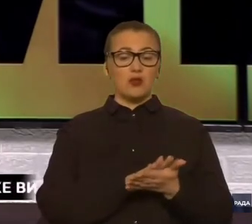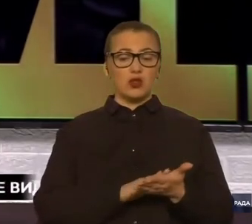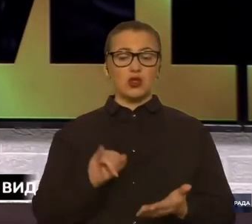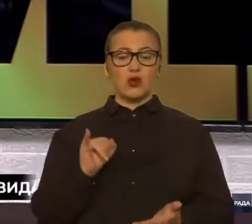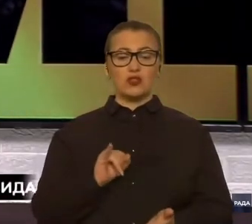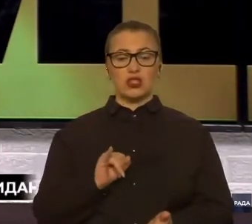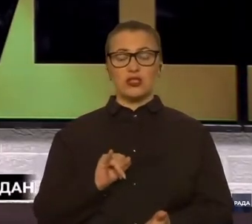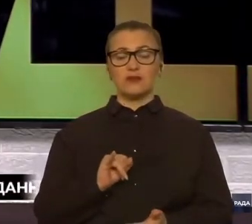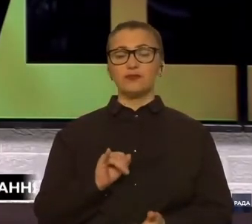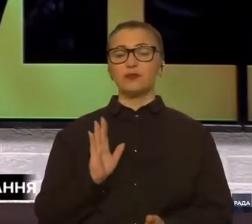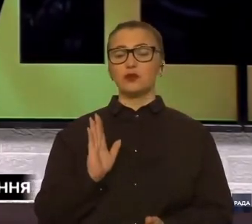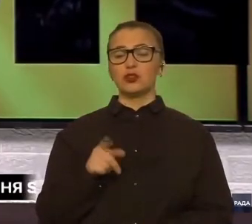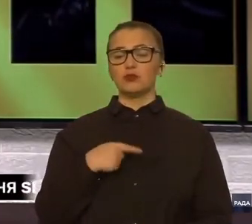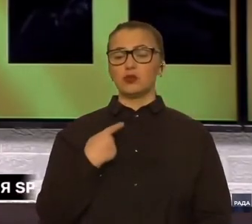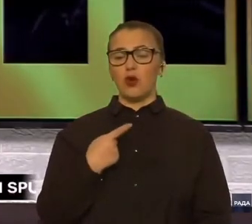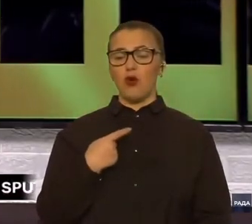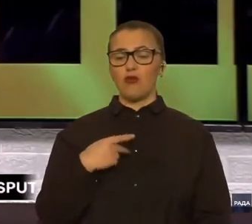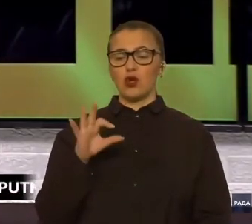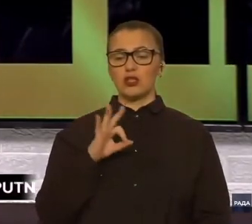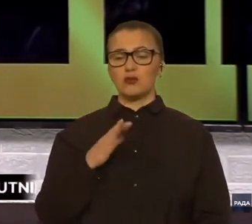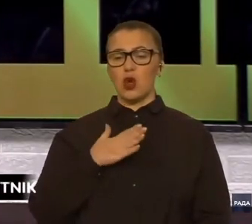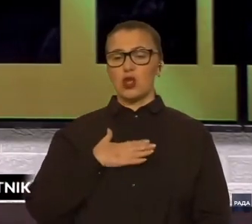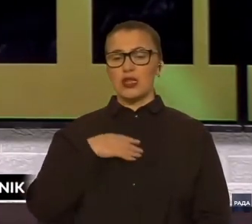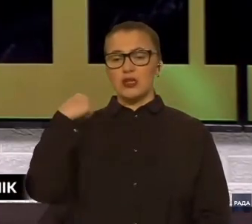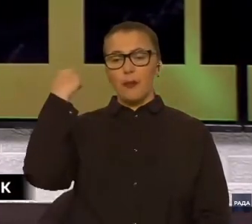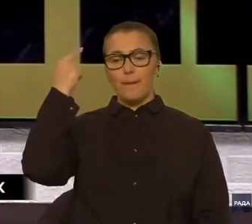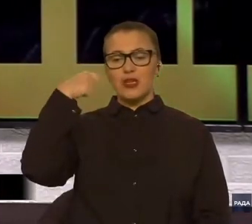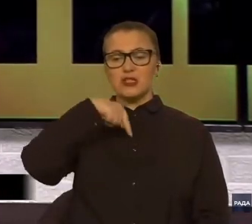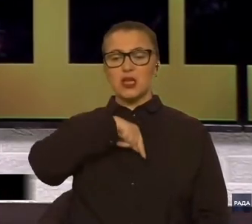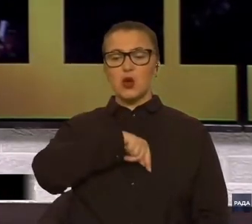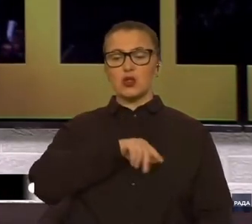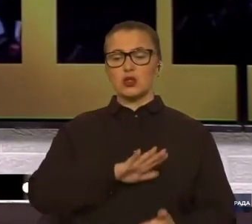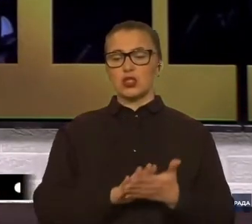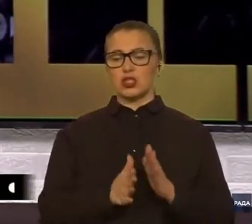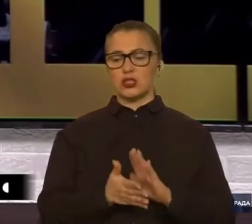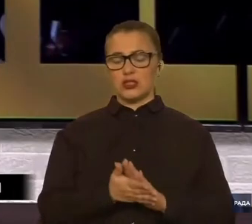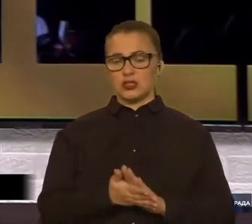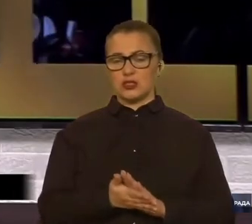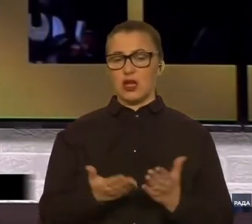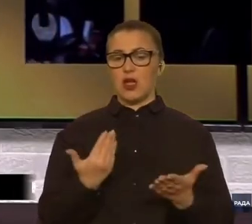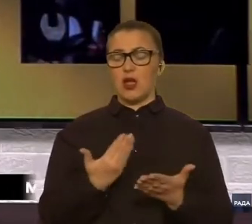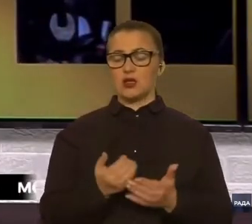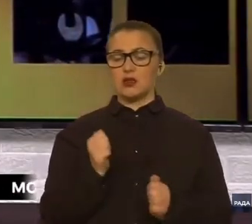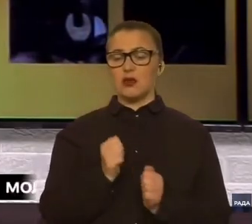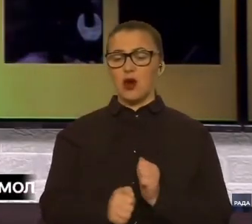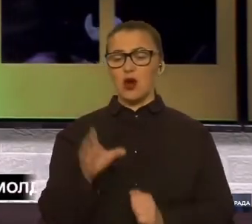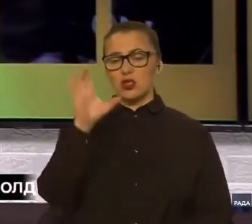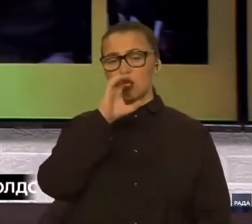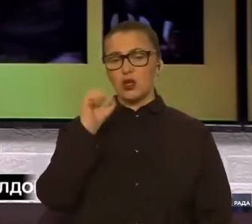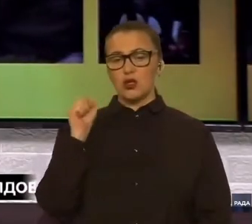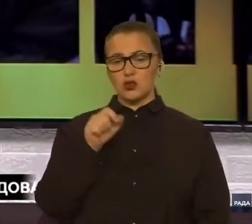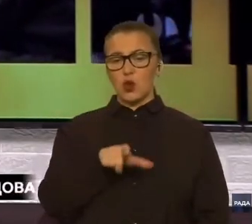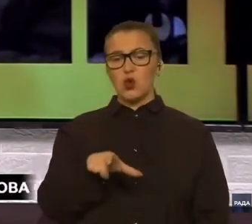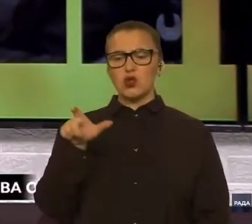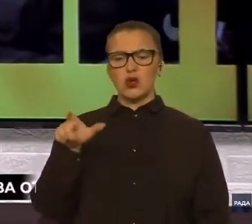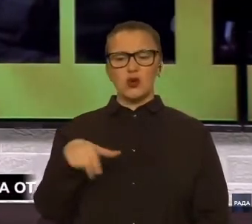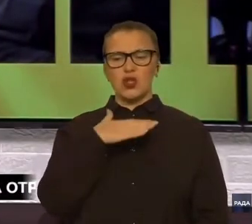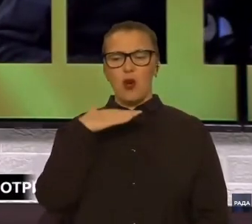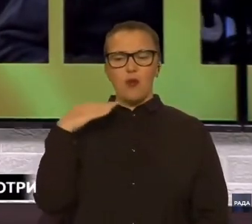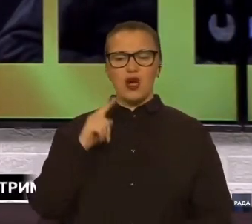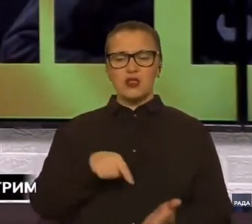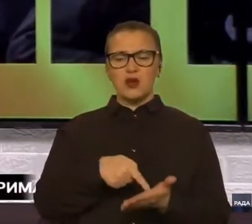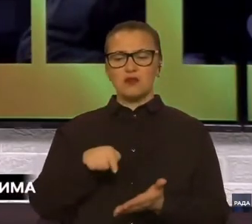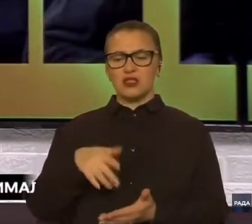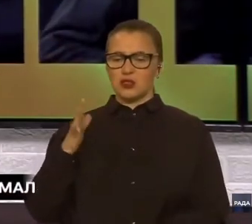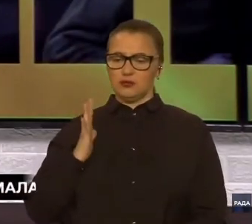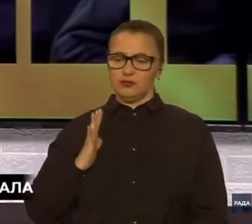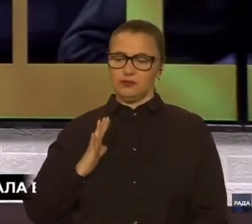Власне, далі будемо говорити про наш психологічний стан, адже щоночі мешканцям багатьох міст доводиться